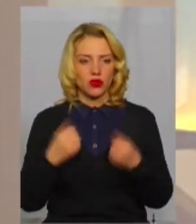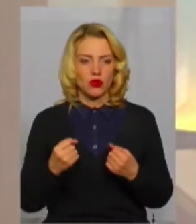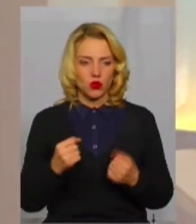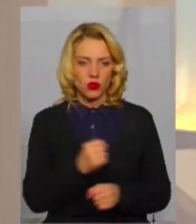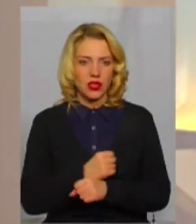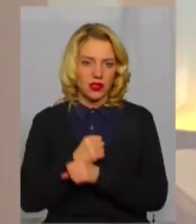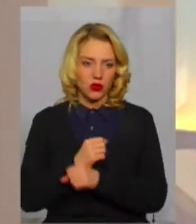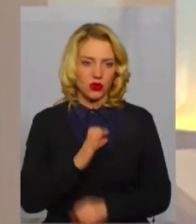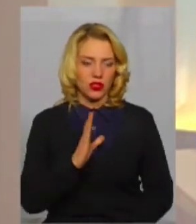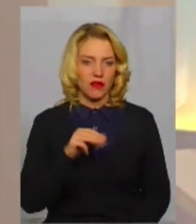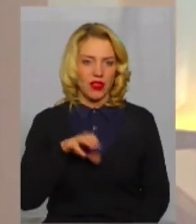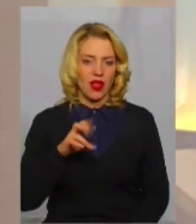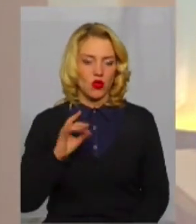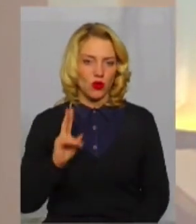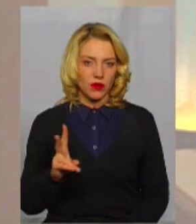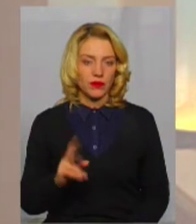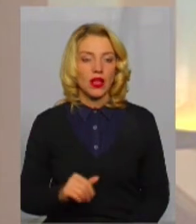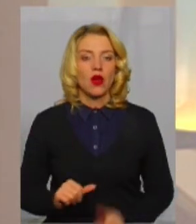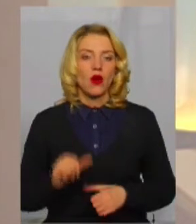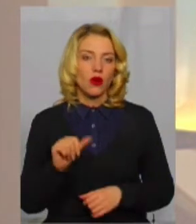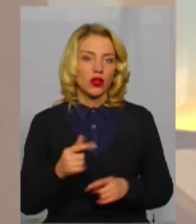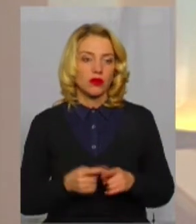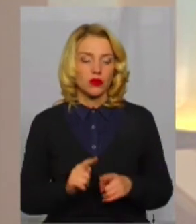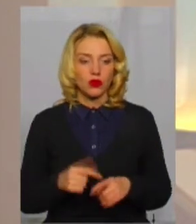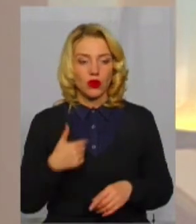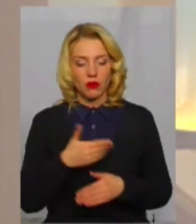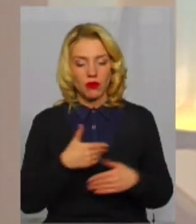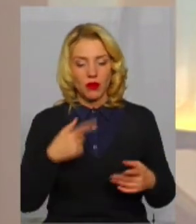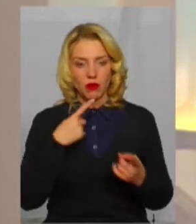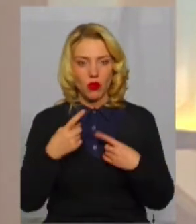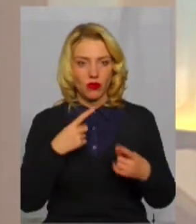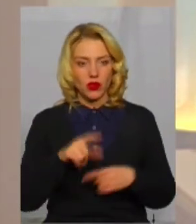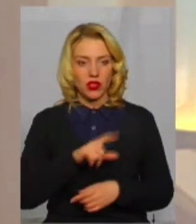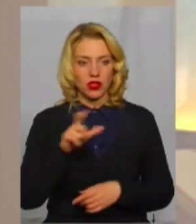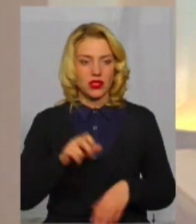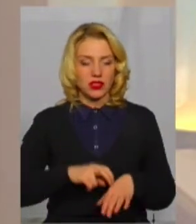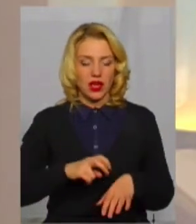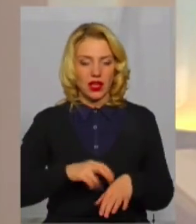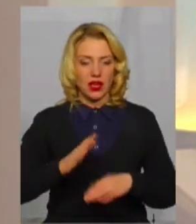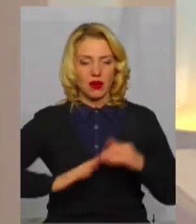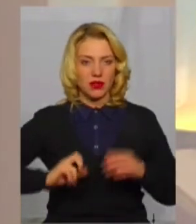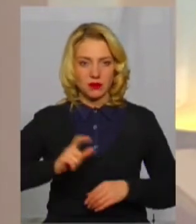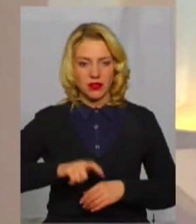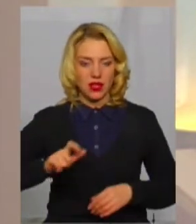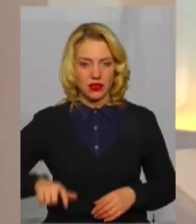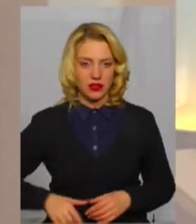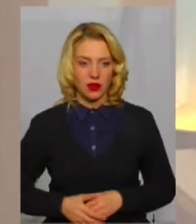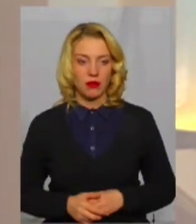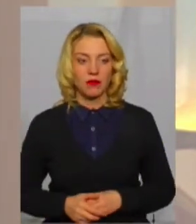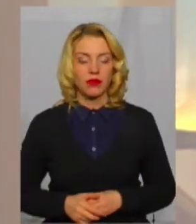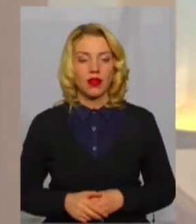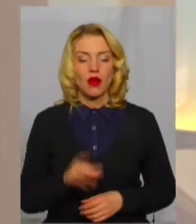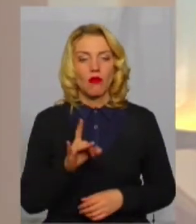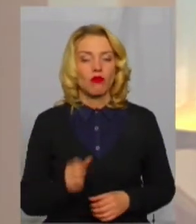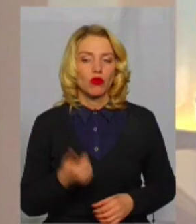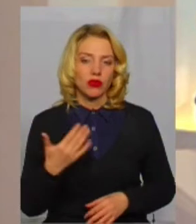світанок. Крім того, ми поговорили з лікарями-спеціалістами про